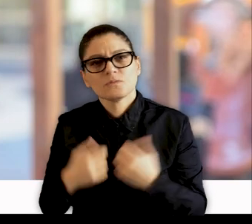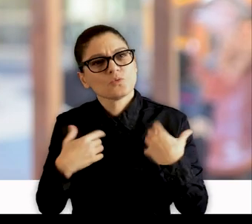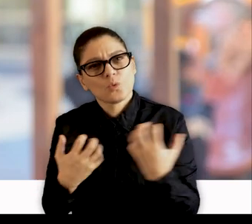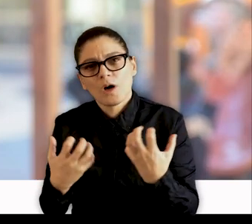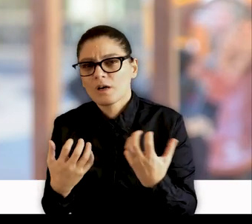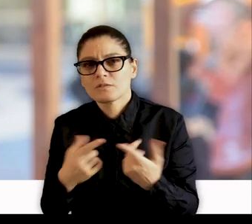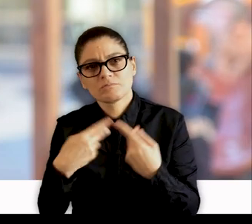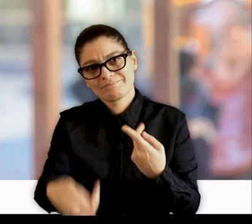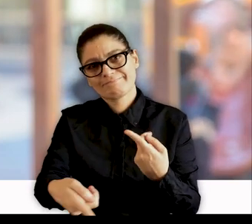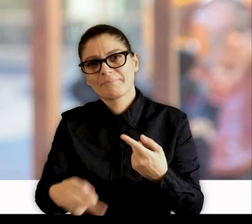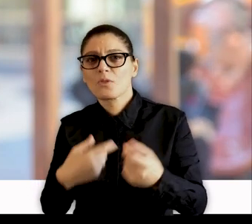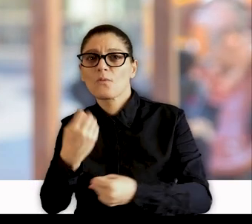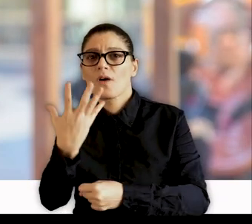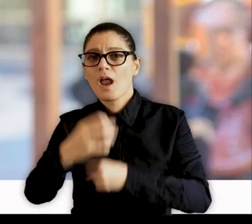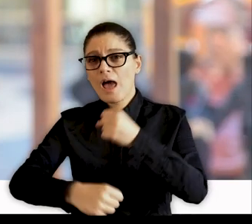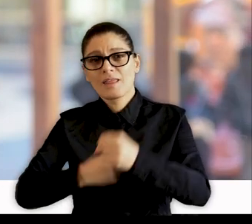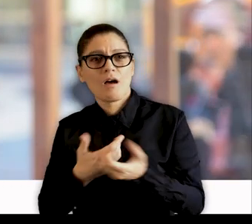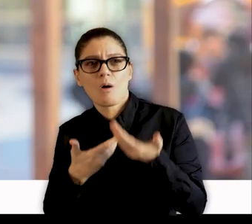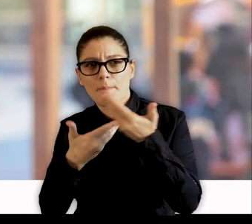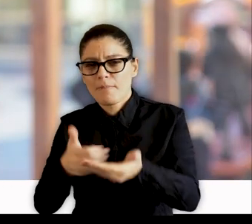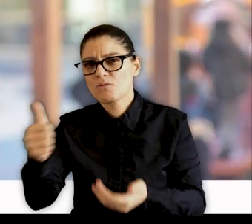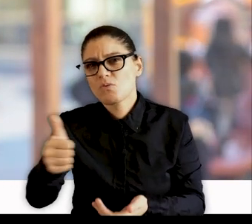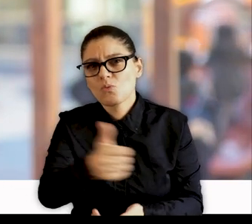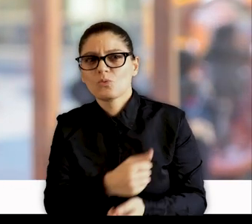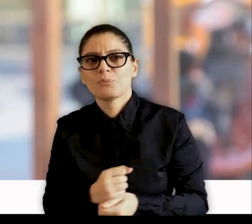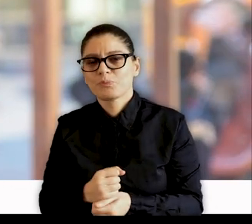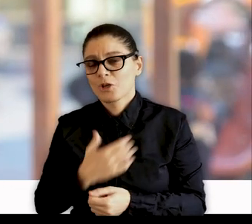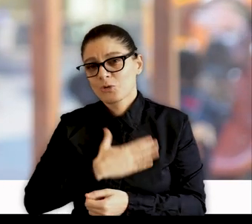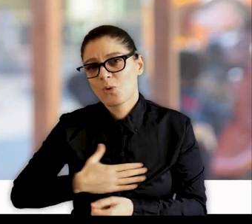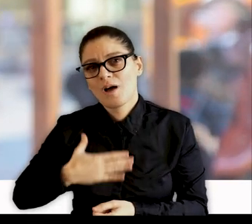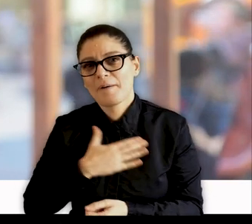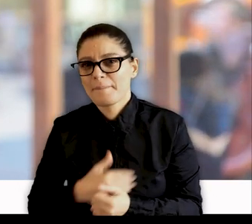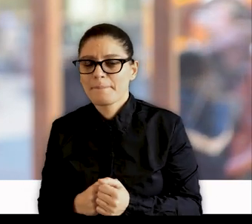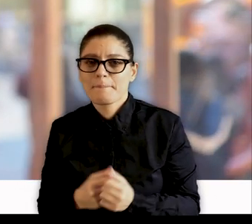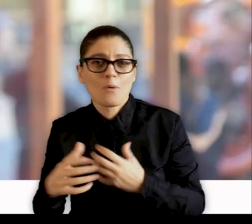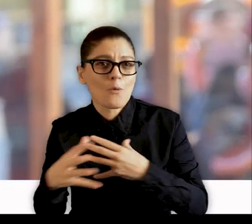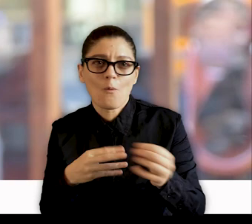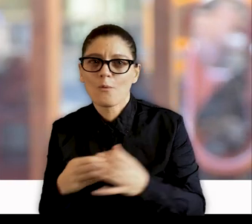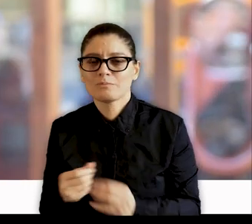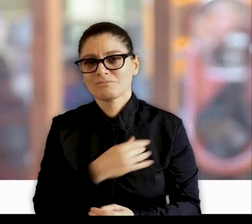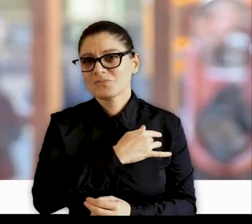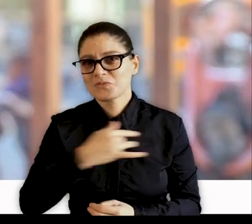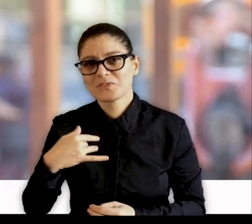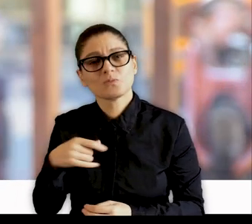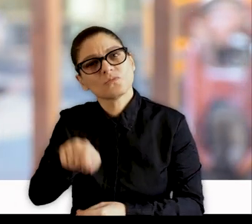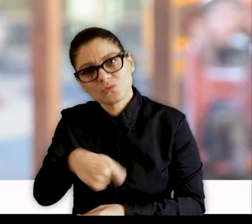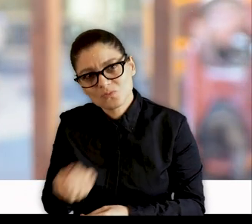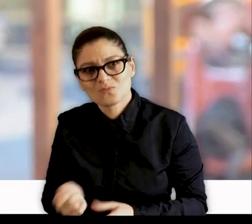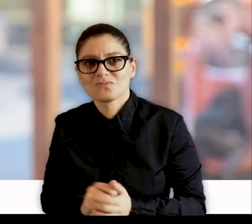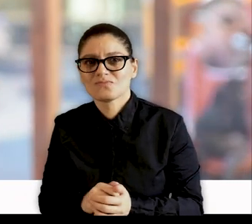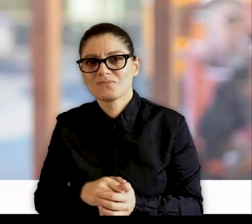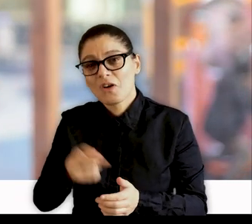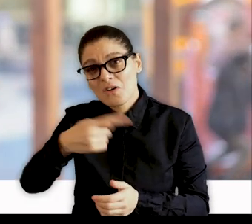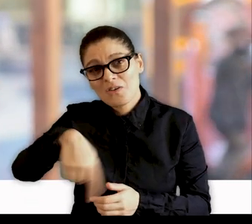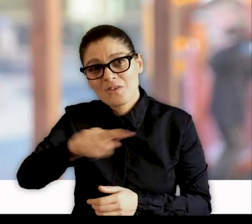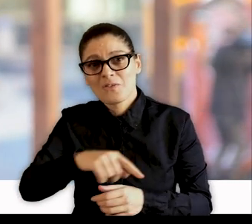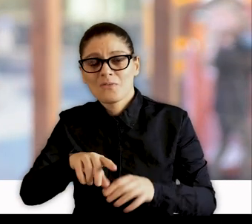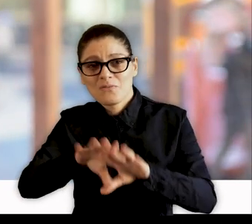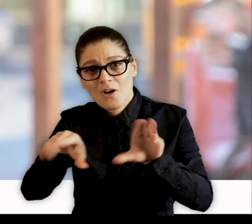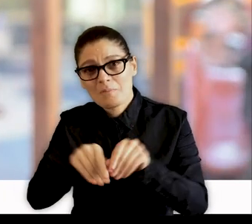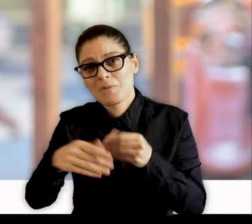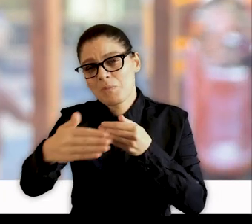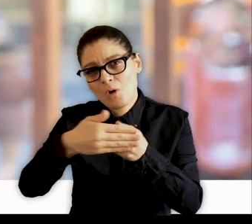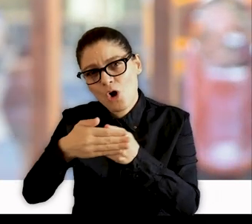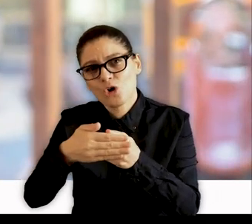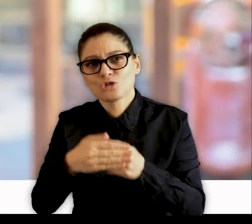apporte à chacune et chacun d'entre vous la joie, le bonheur, la santé bien sûr, mais surtout pour vous, vos